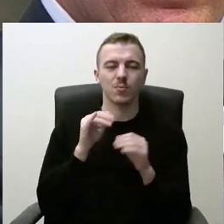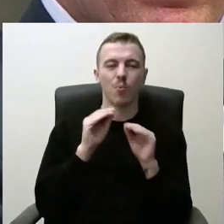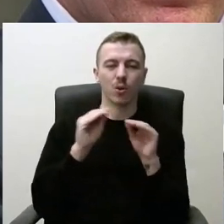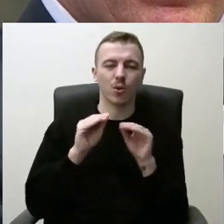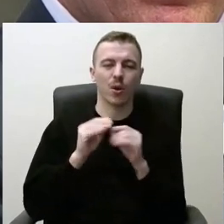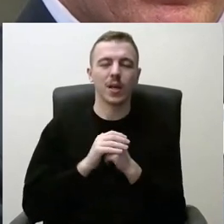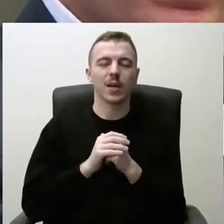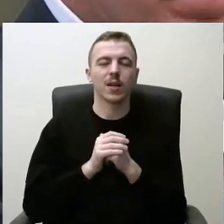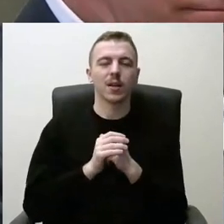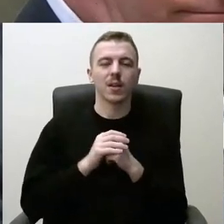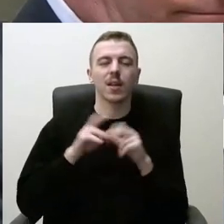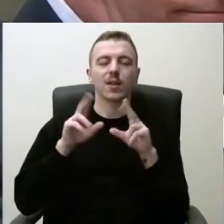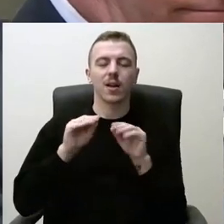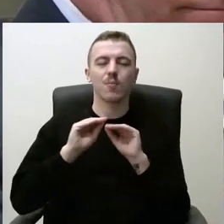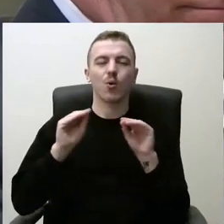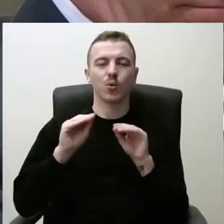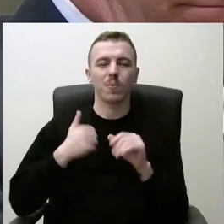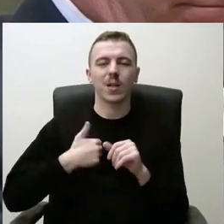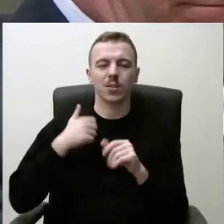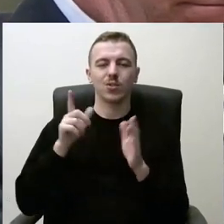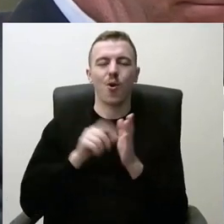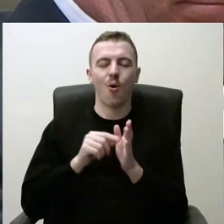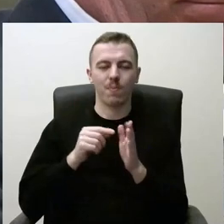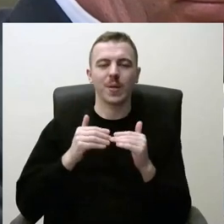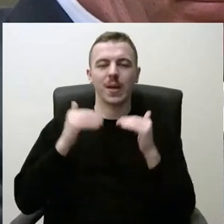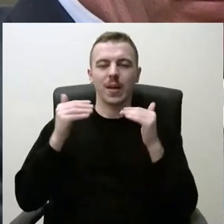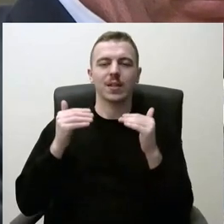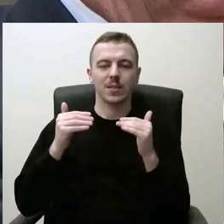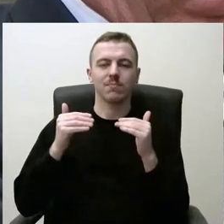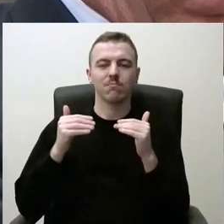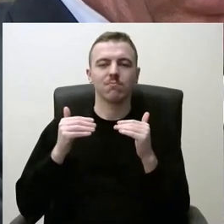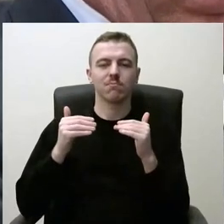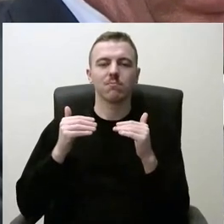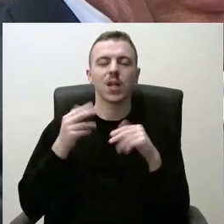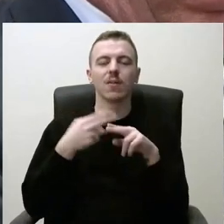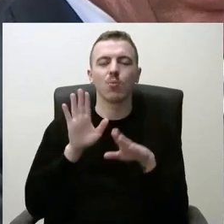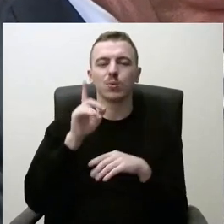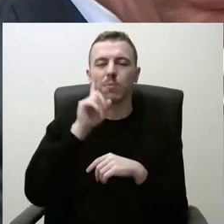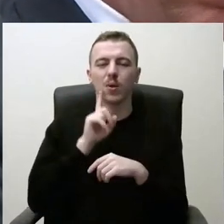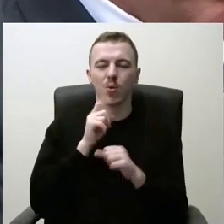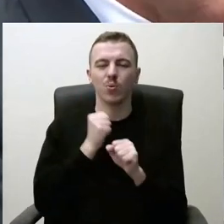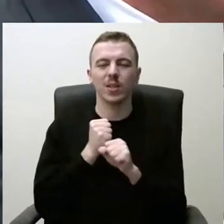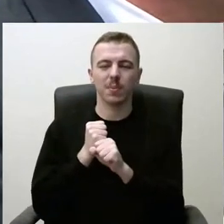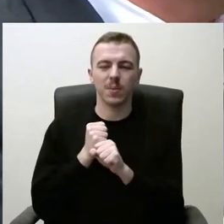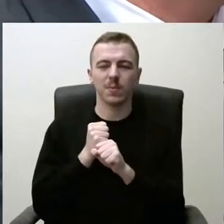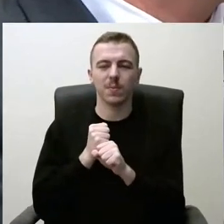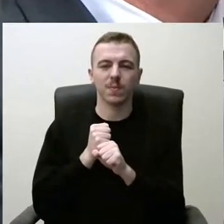tikrai mokytoją prestižą turime kelti, kad jam būtų patogu dirbti, kad būtų